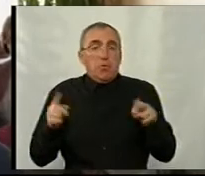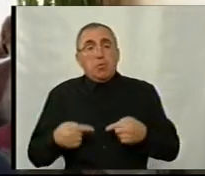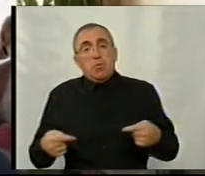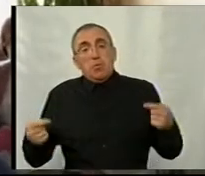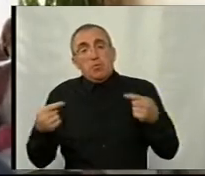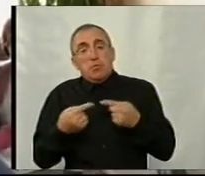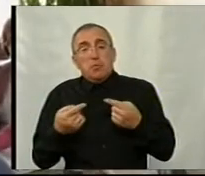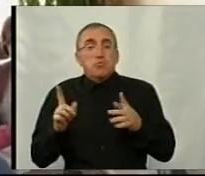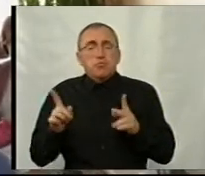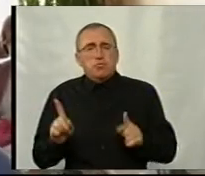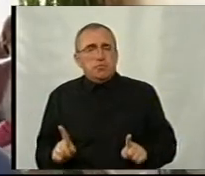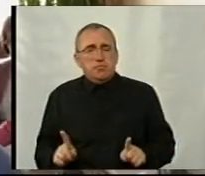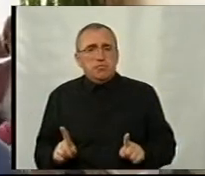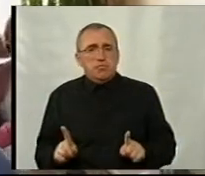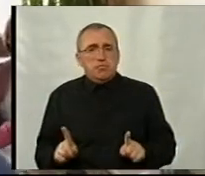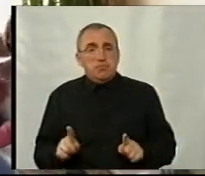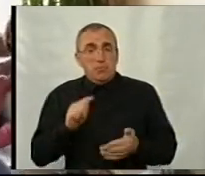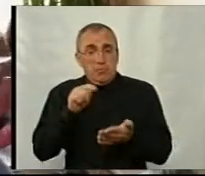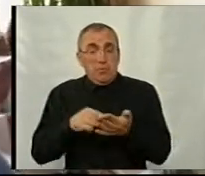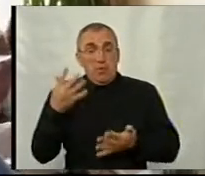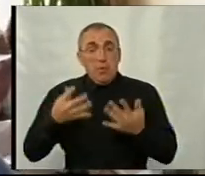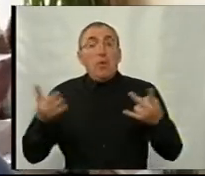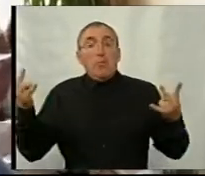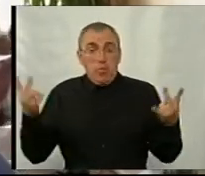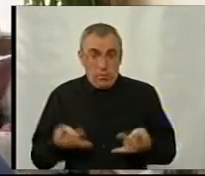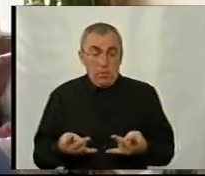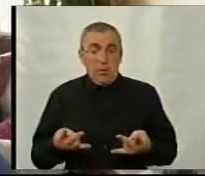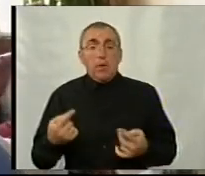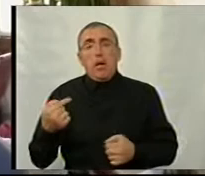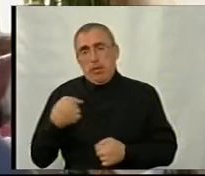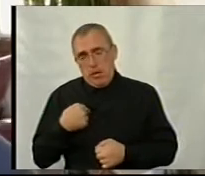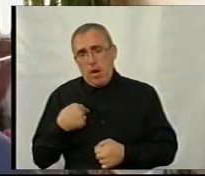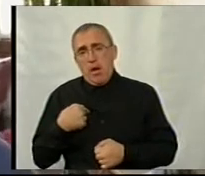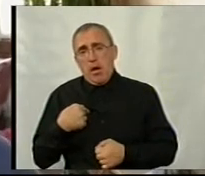потраплю чи ні. Якщо потрібно буде, я